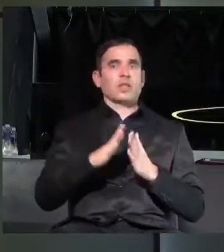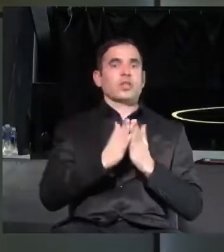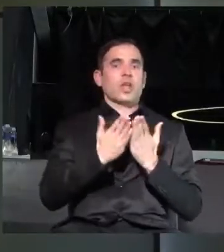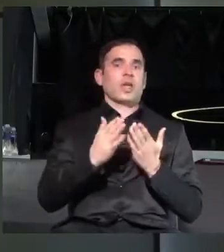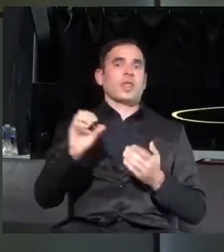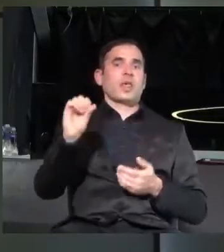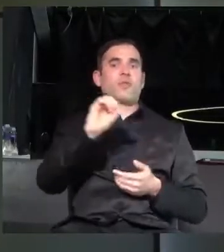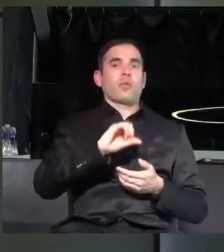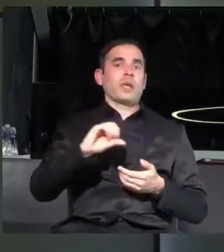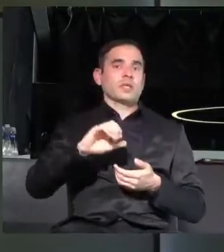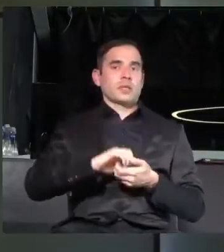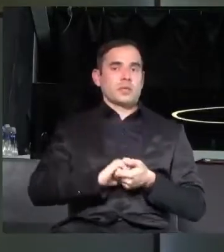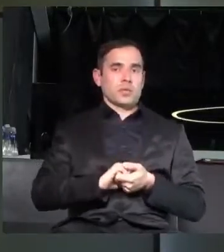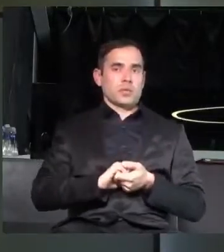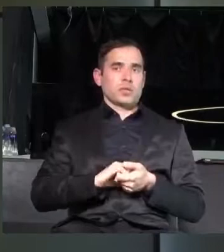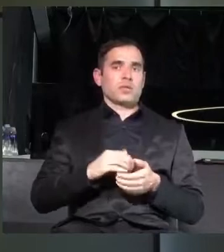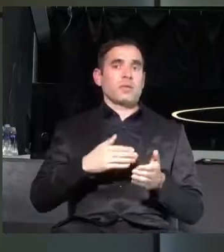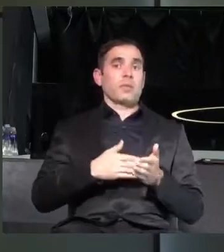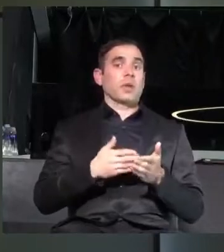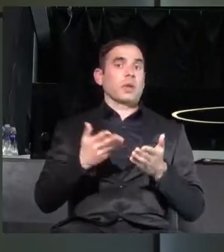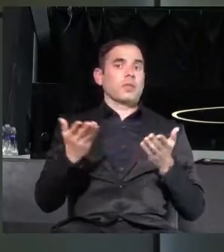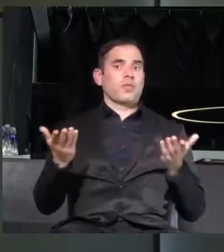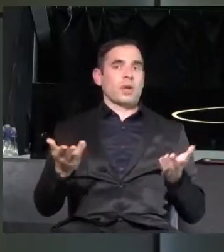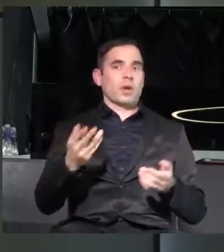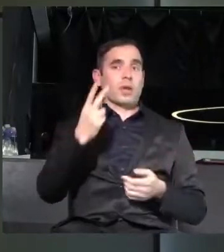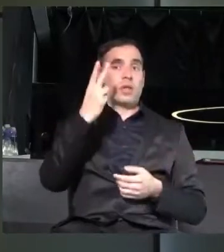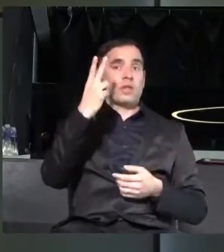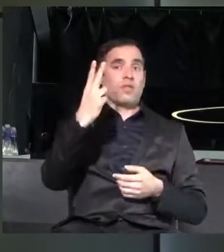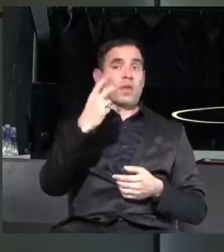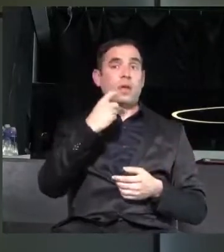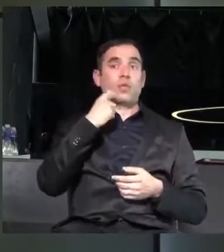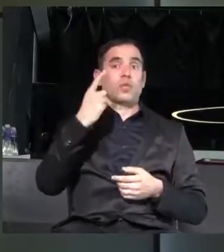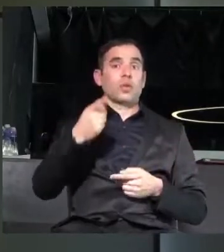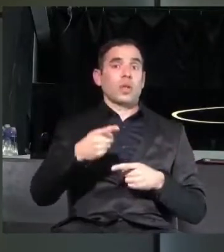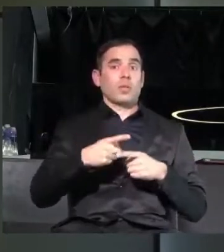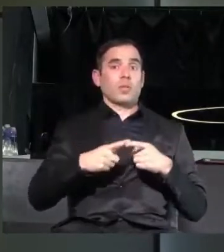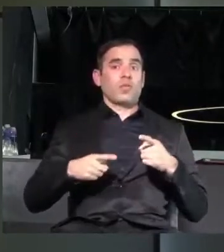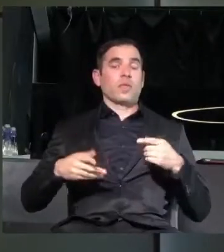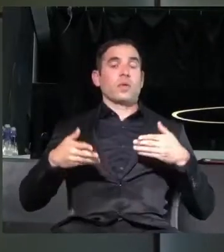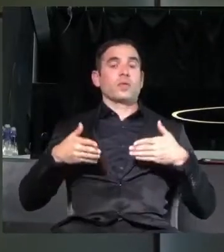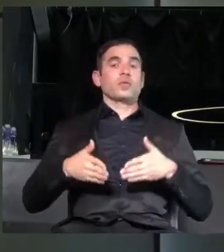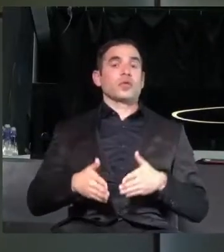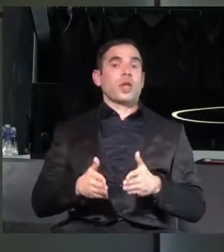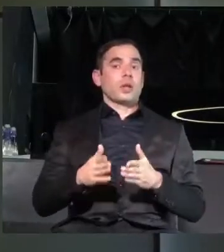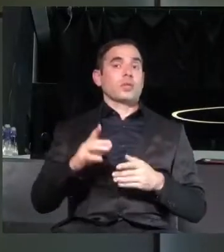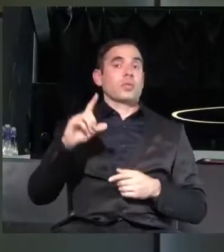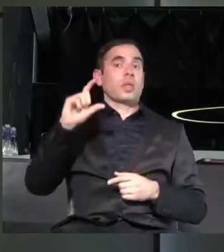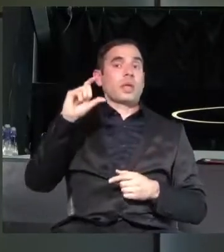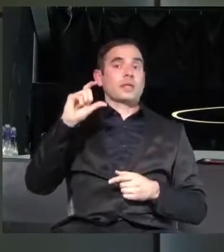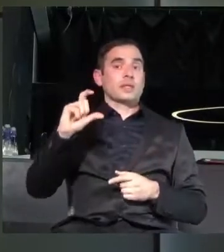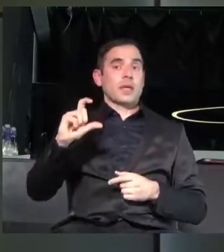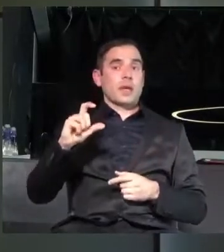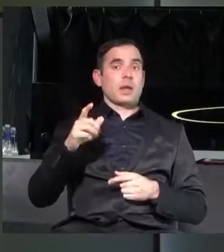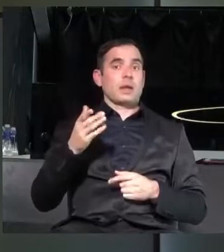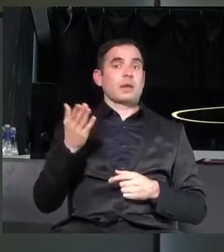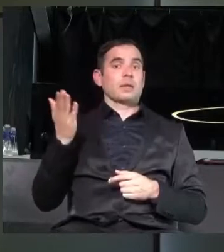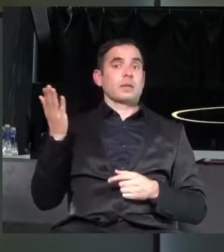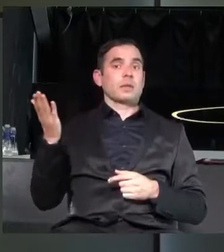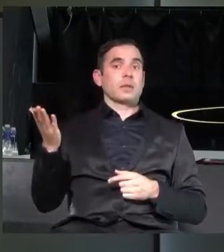Въпреки това, две години и половина от рождението на Сара, тя